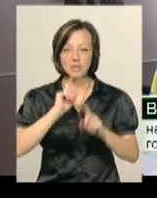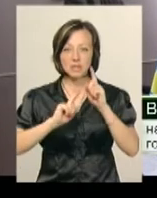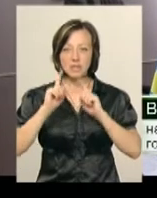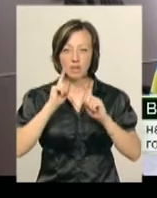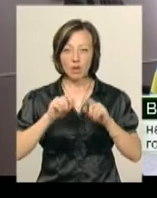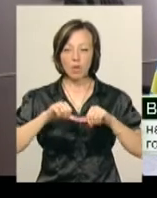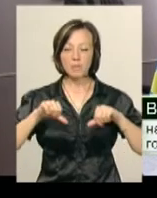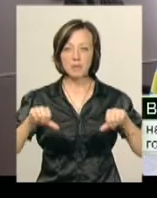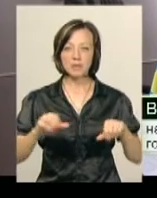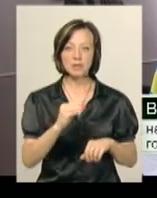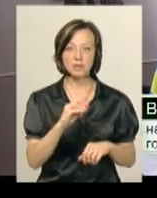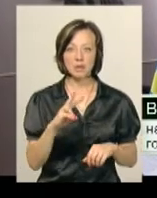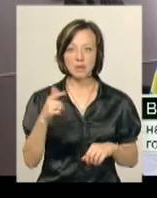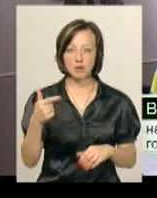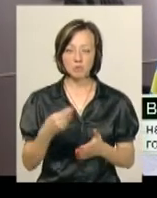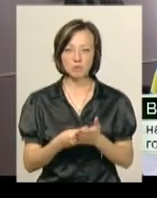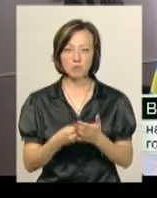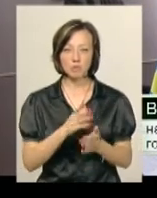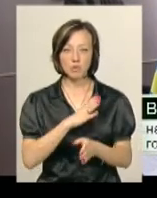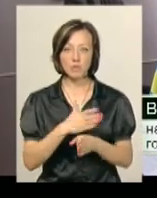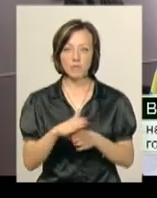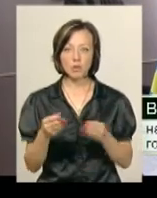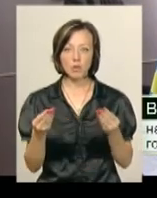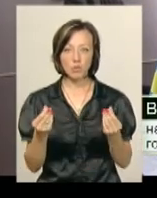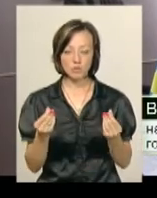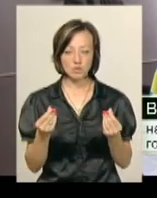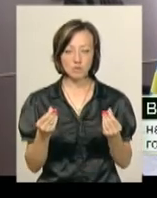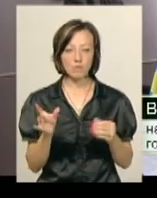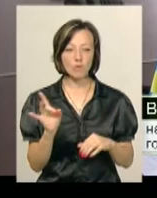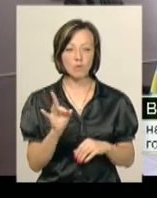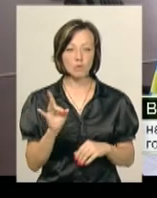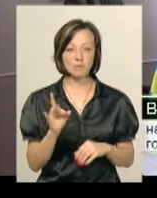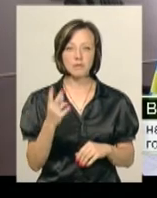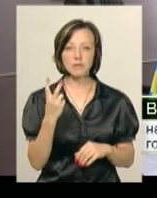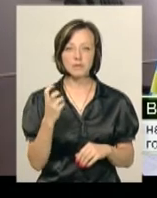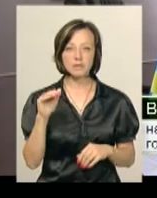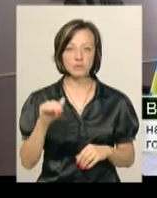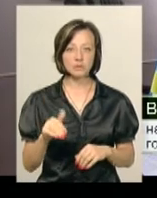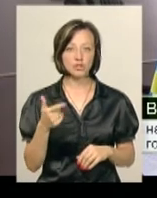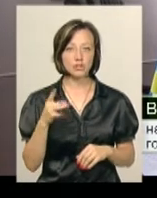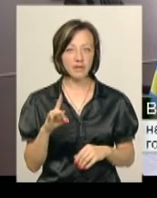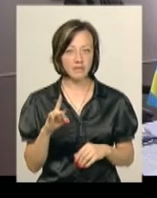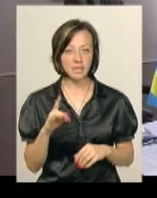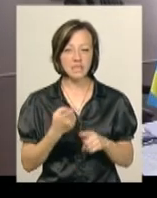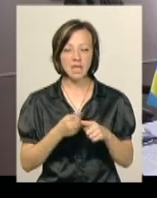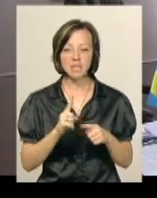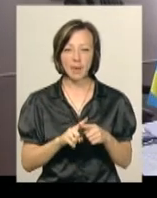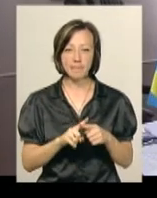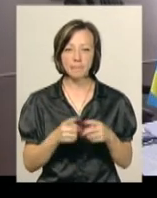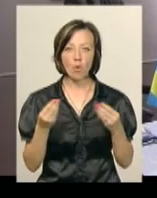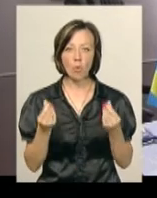комісії ЖКГ і бюджетної були виділені кошти в розмірі 200 тисяч гривень. За ці